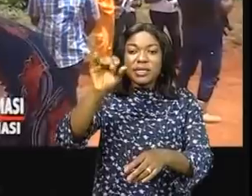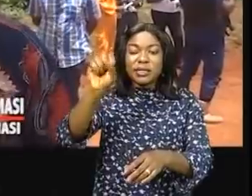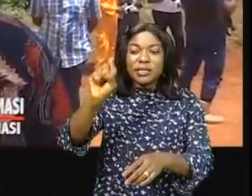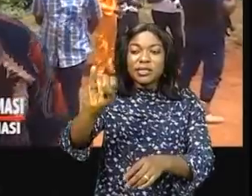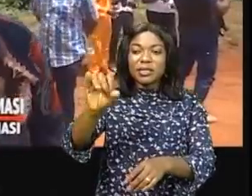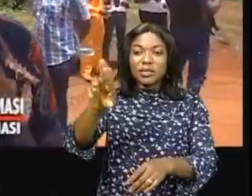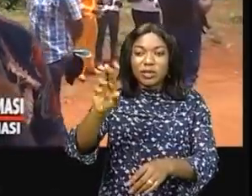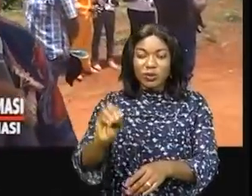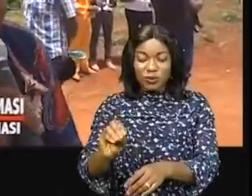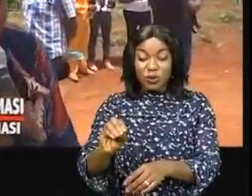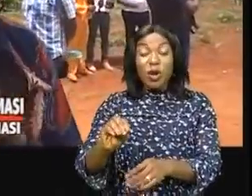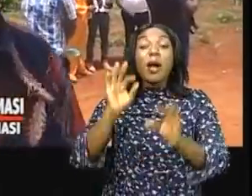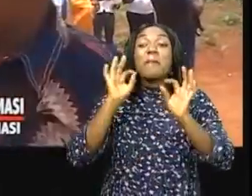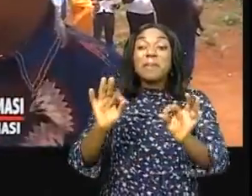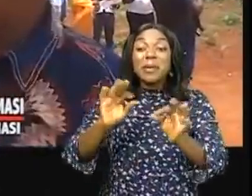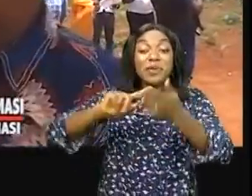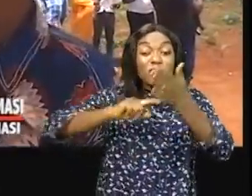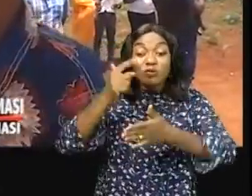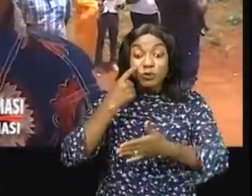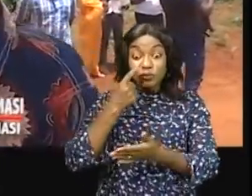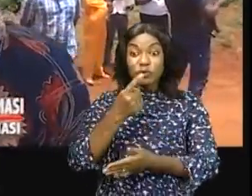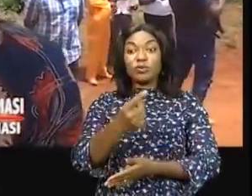fois qu'il est-ce qu de notre ?